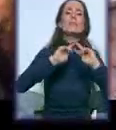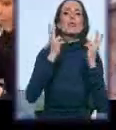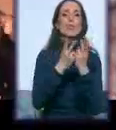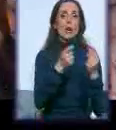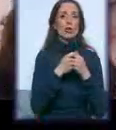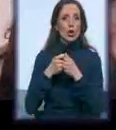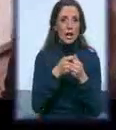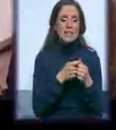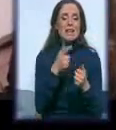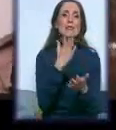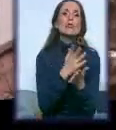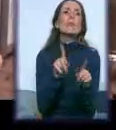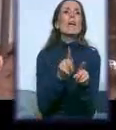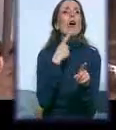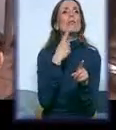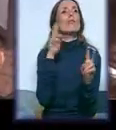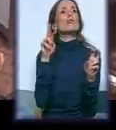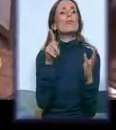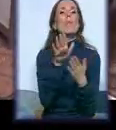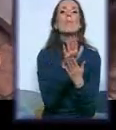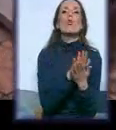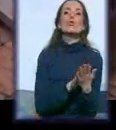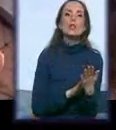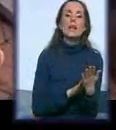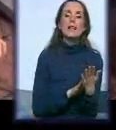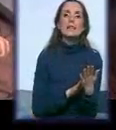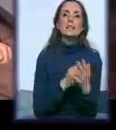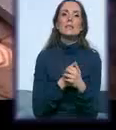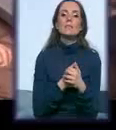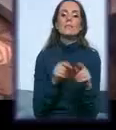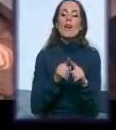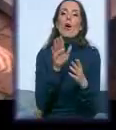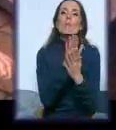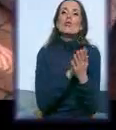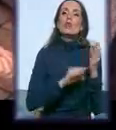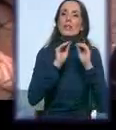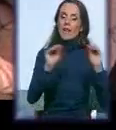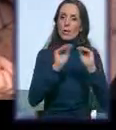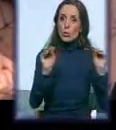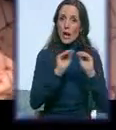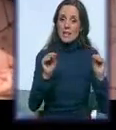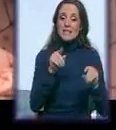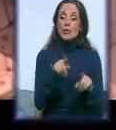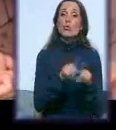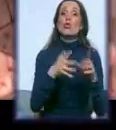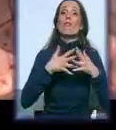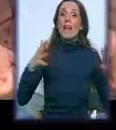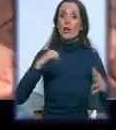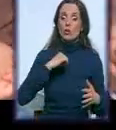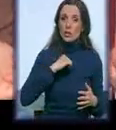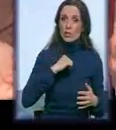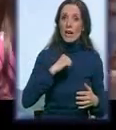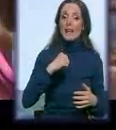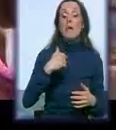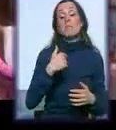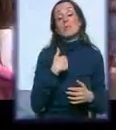počeci, da kažemo, startne neke edukacije. I tu je isto veliko interesovanje. Mi ćemo gledati